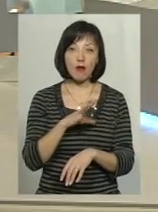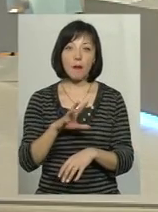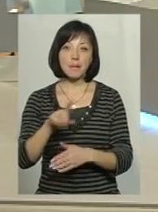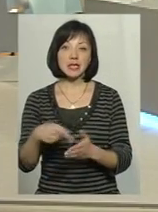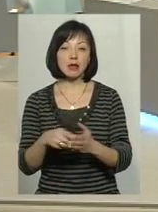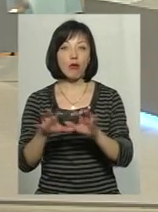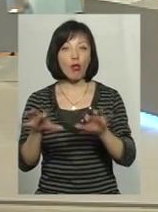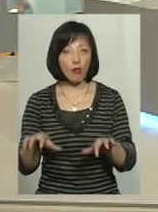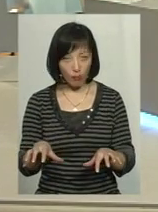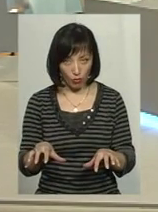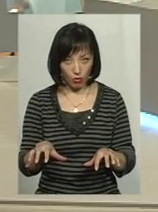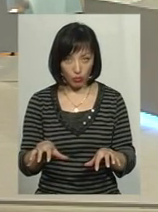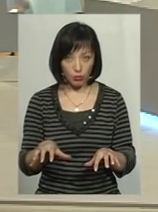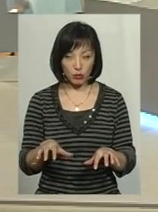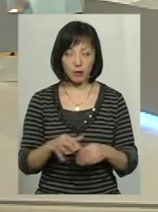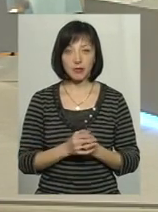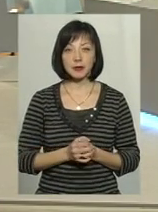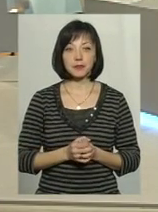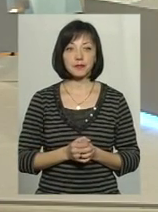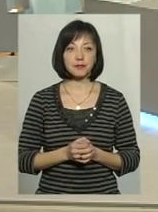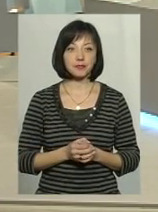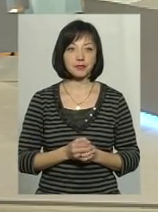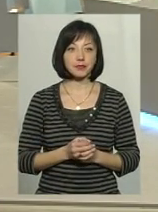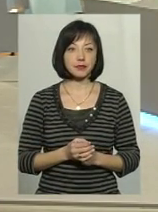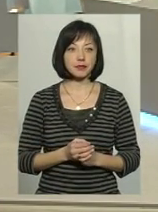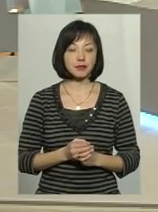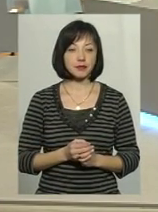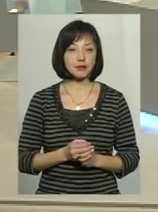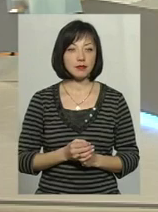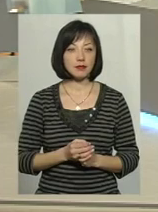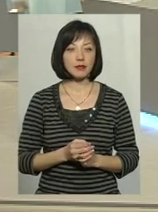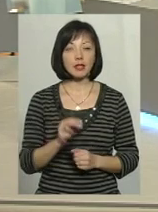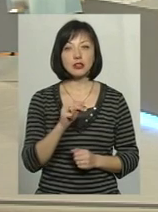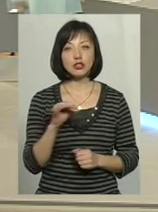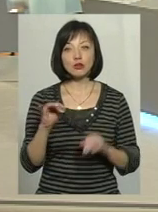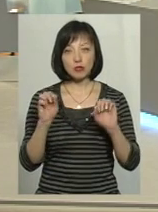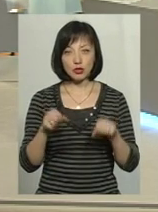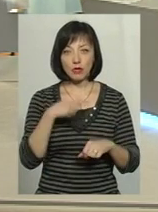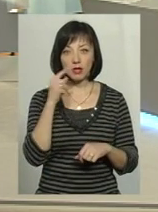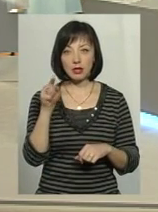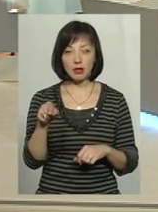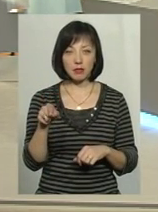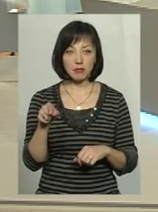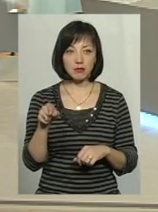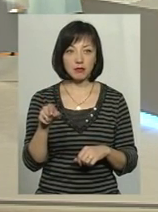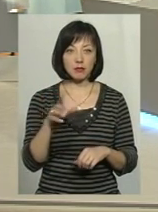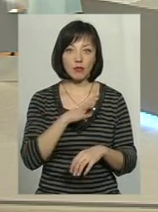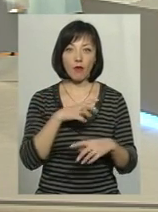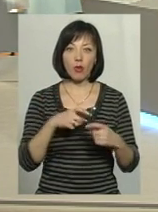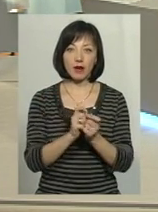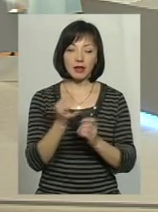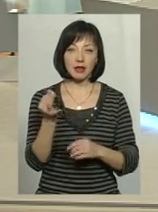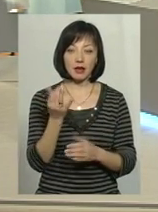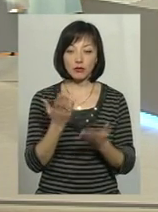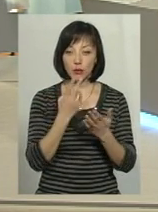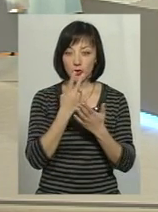міським головою Сергієм Івановичем Мельником. Чи можна говорити про те, що там був конфлікт інтересів? Якщо